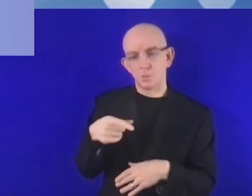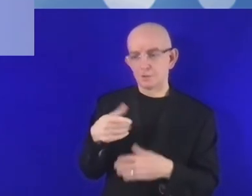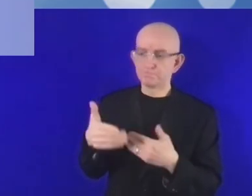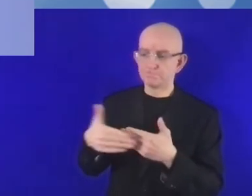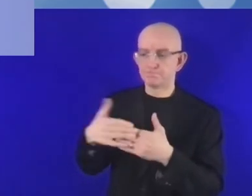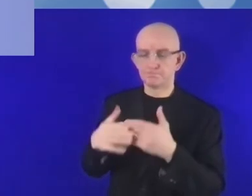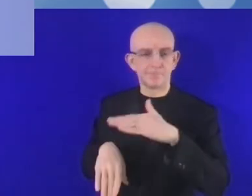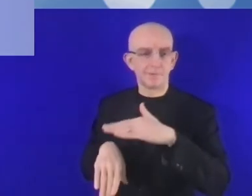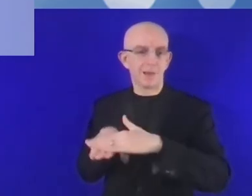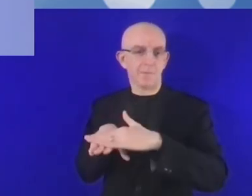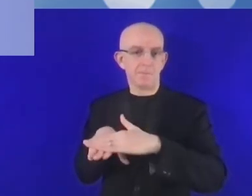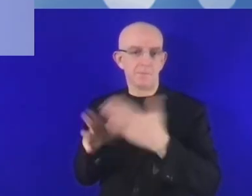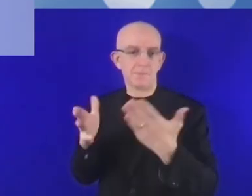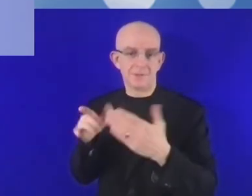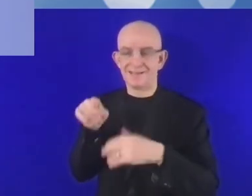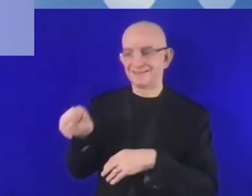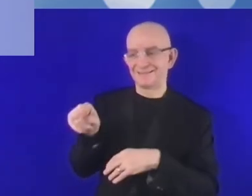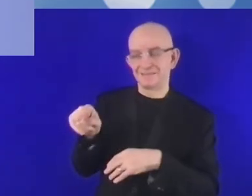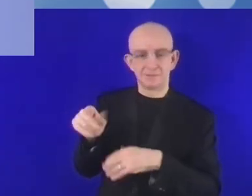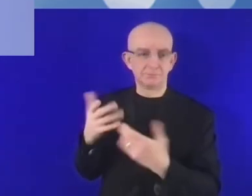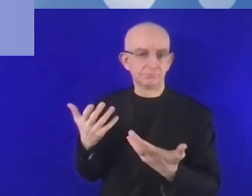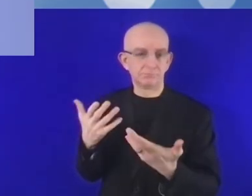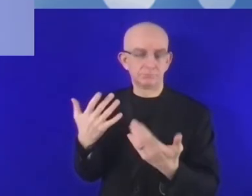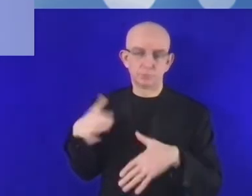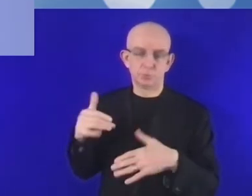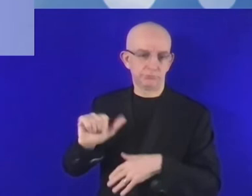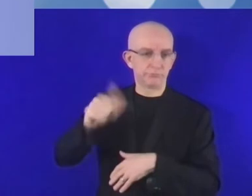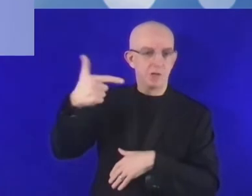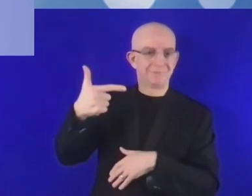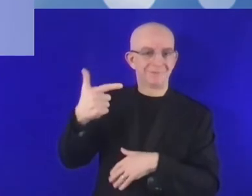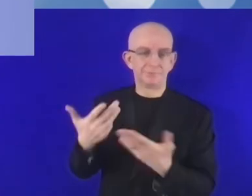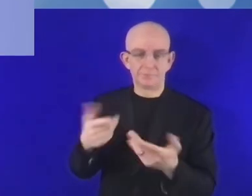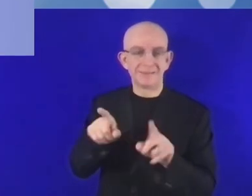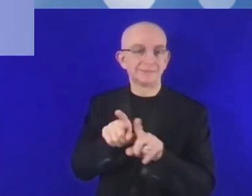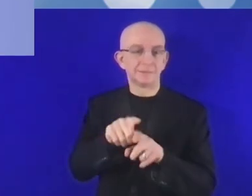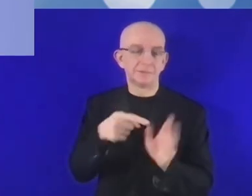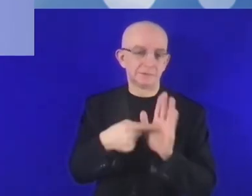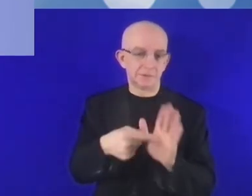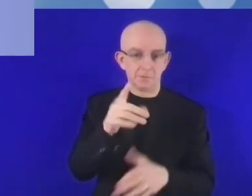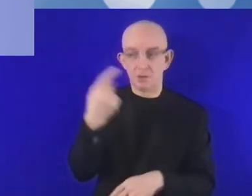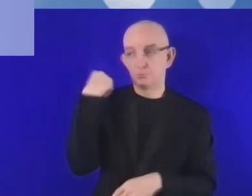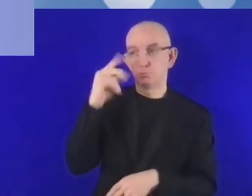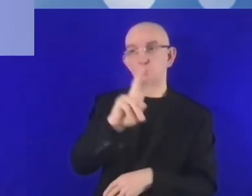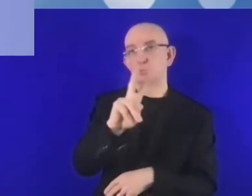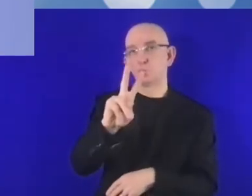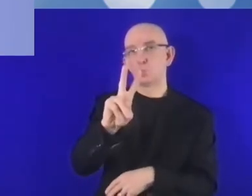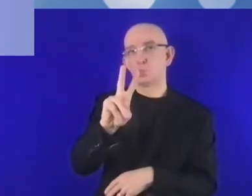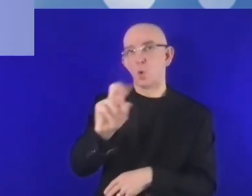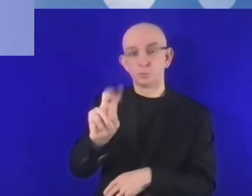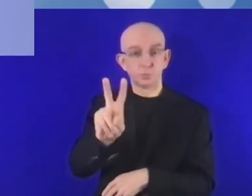MŚP to jest dla nas bezwzględny priorytet. 2020 roku nasza grupa